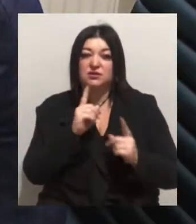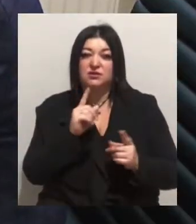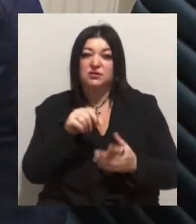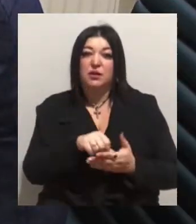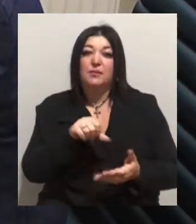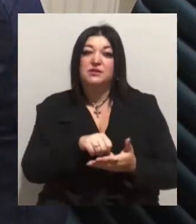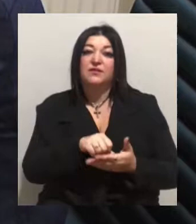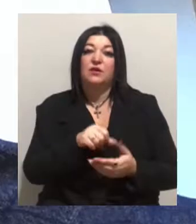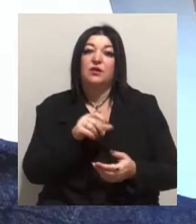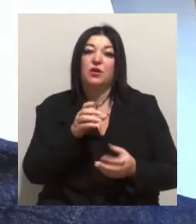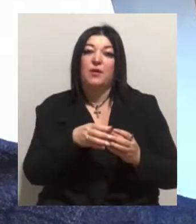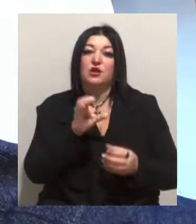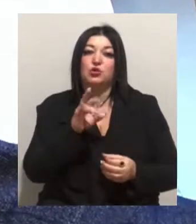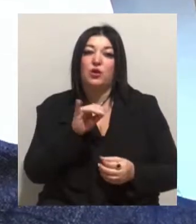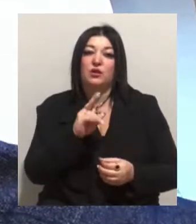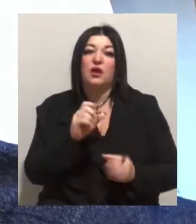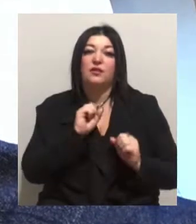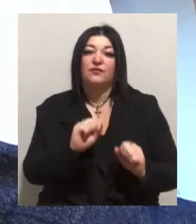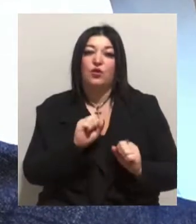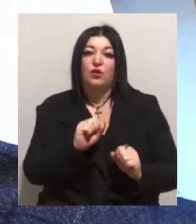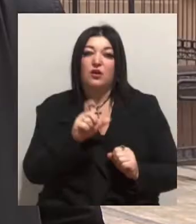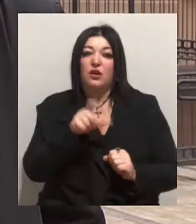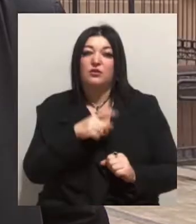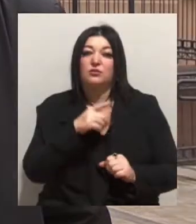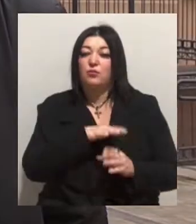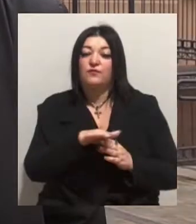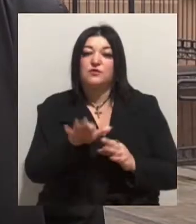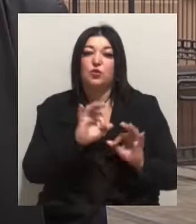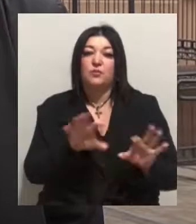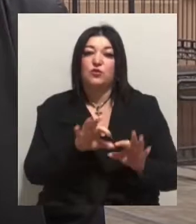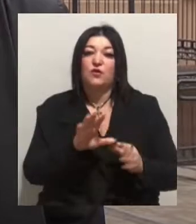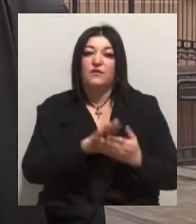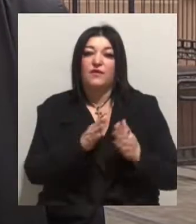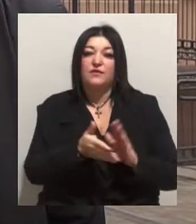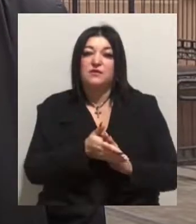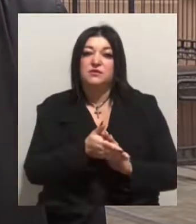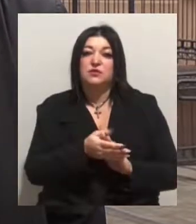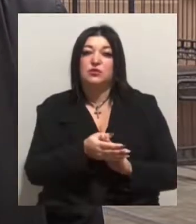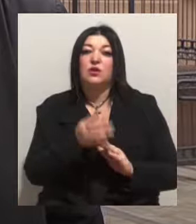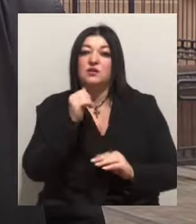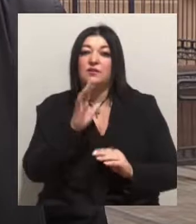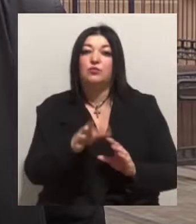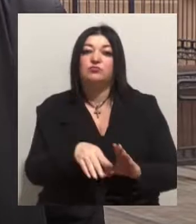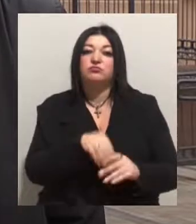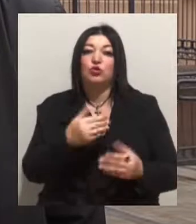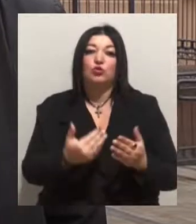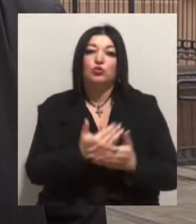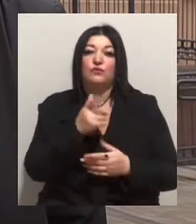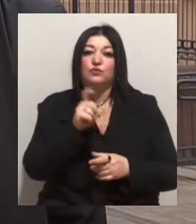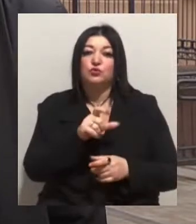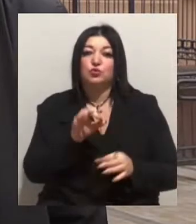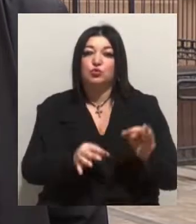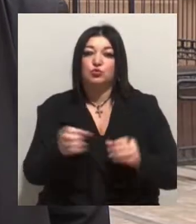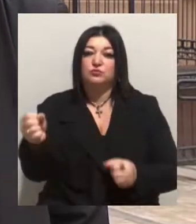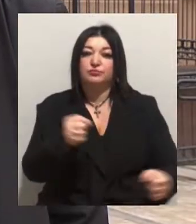«Солінг» адвокат Віктор Левіт відмовився коментувати ситуацію. Завтра буде обрано нову колегію суддів, а дату наступного засідання